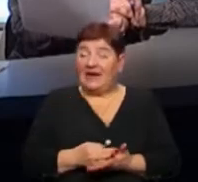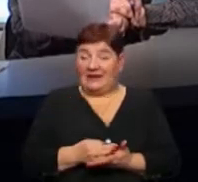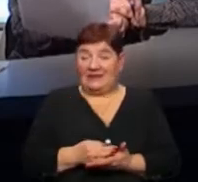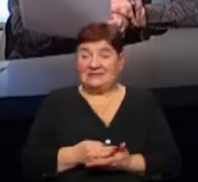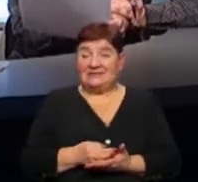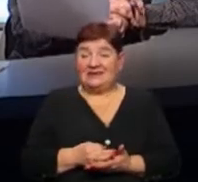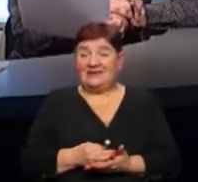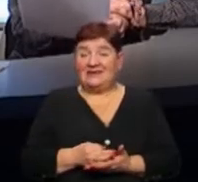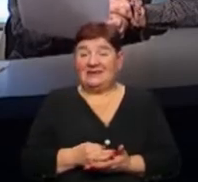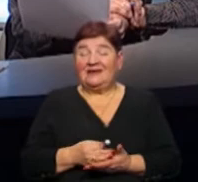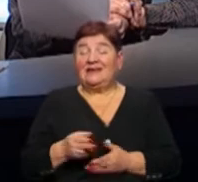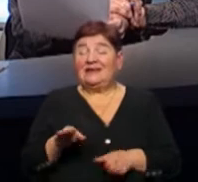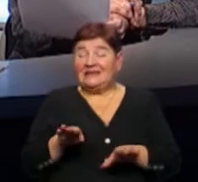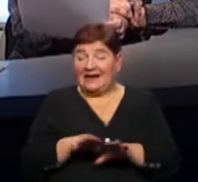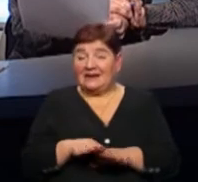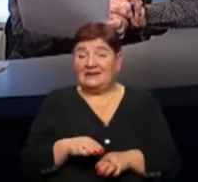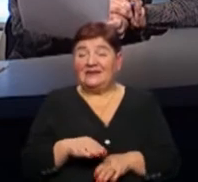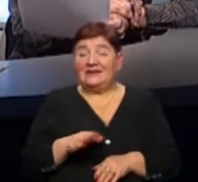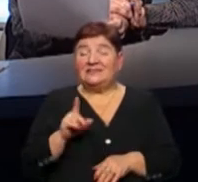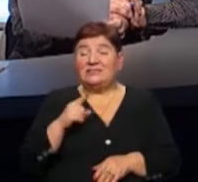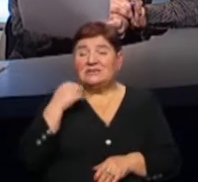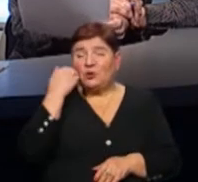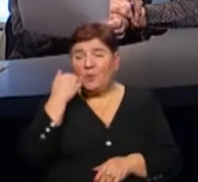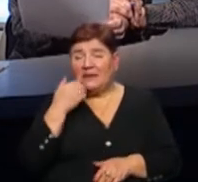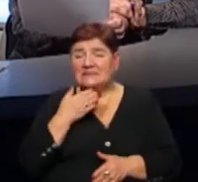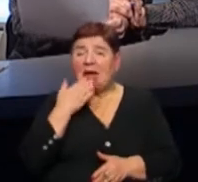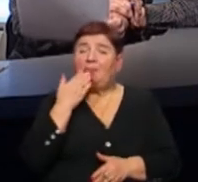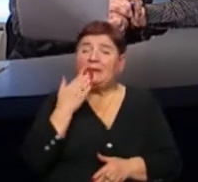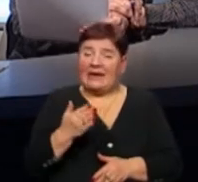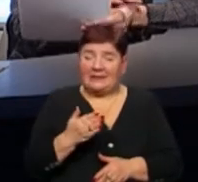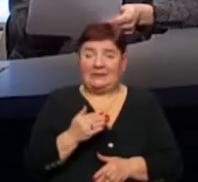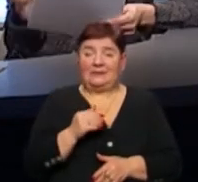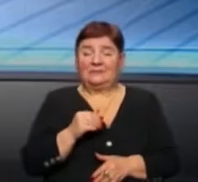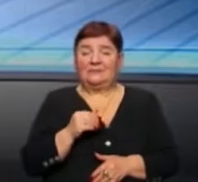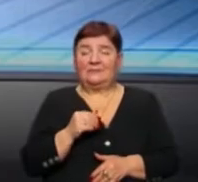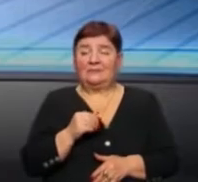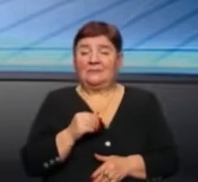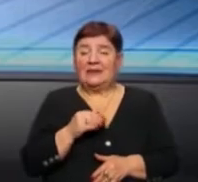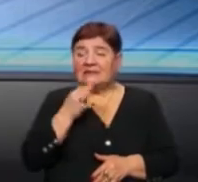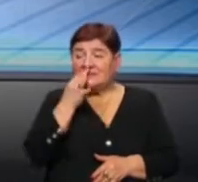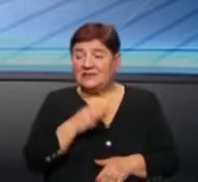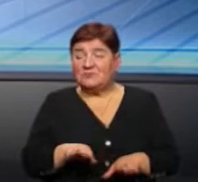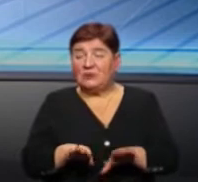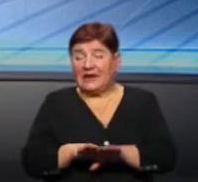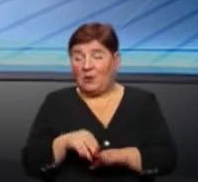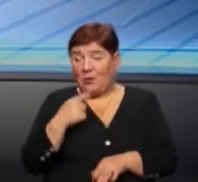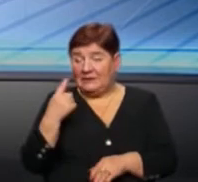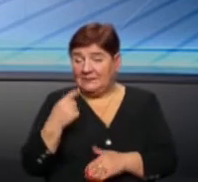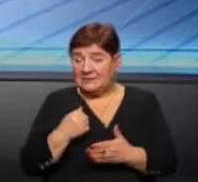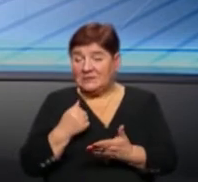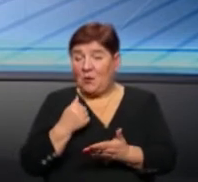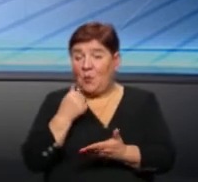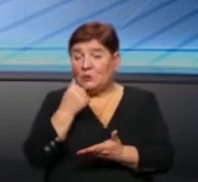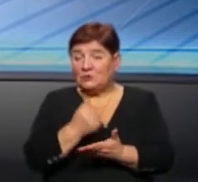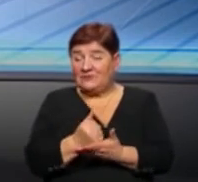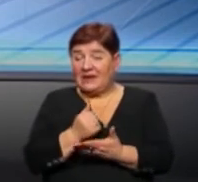маю на увазі, що чи соромляться питати, хоча, скажімо так, один з основних